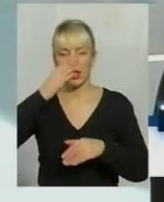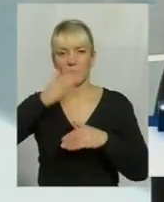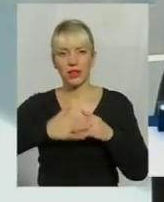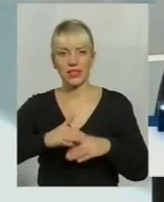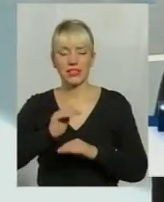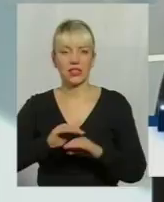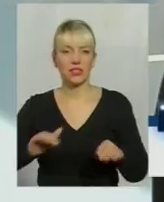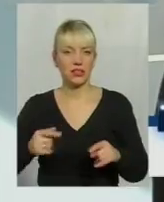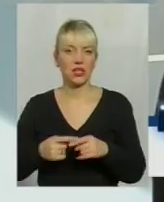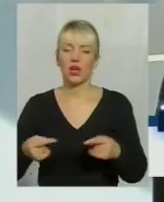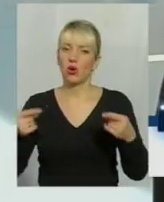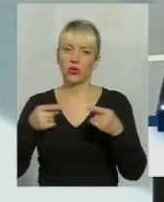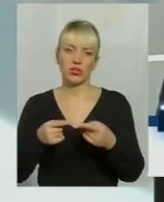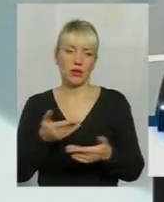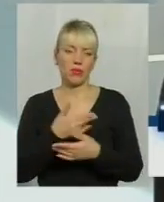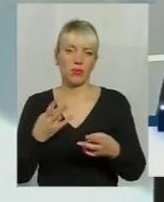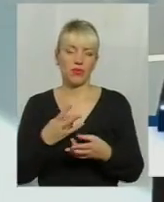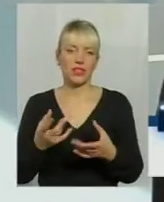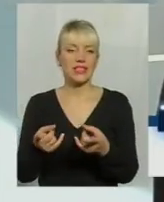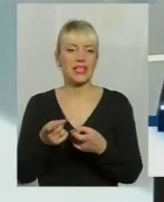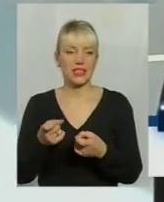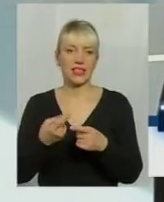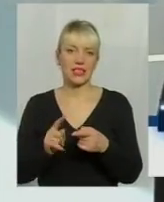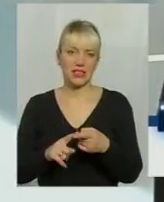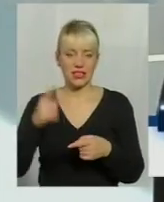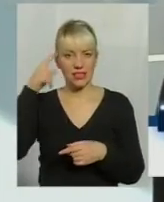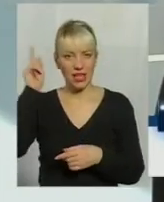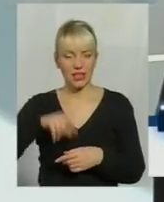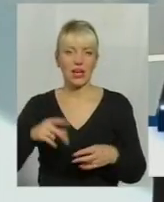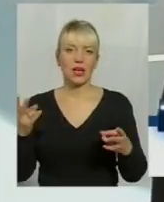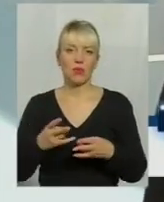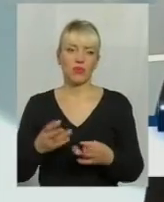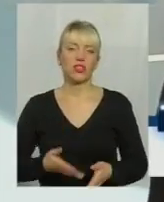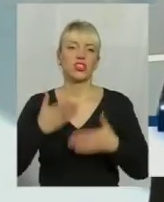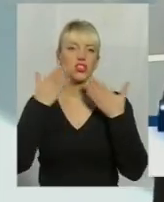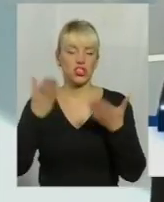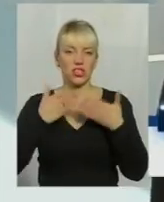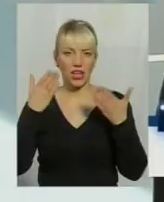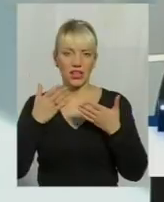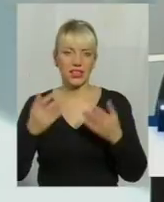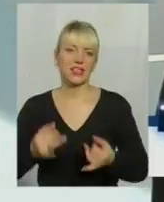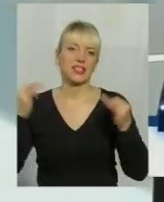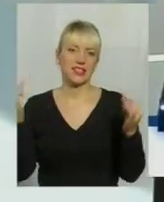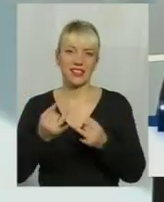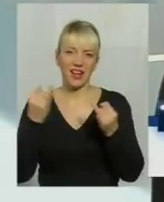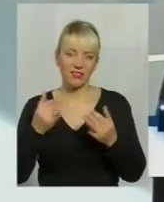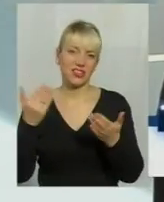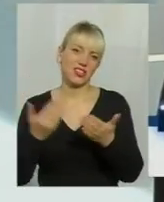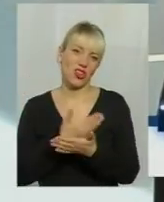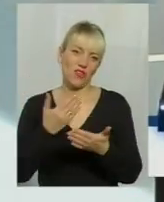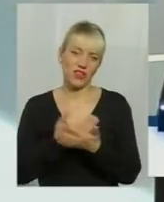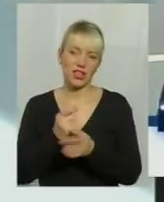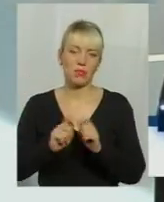однозначно ми маємо задіювати такі знання. Однозначно треба читати, цікавитись новинками,